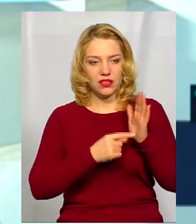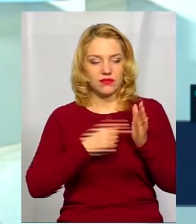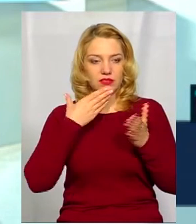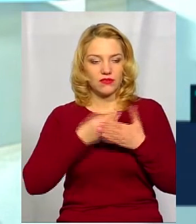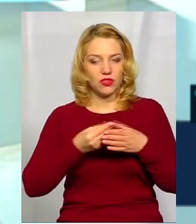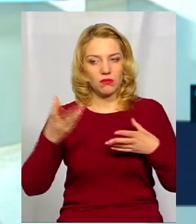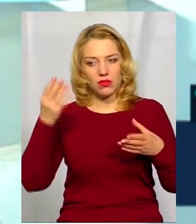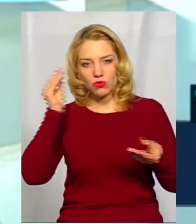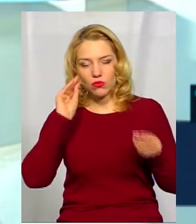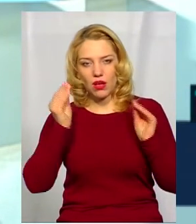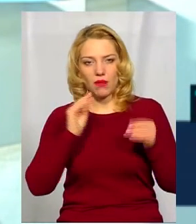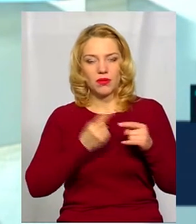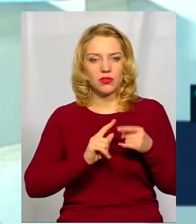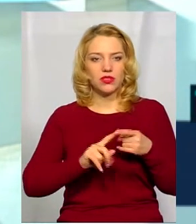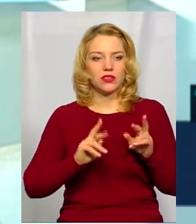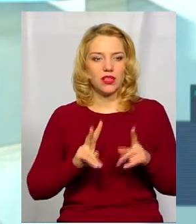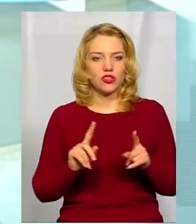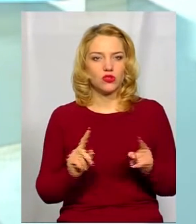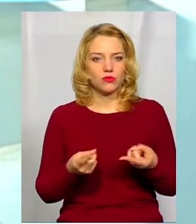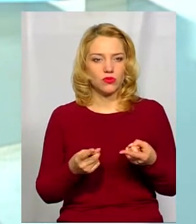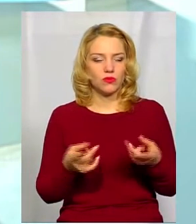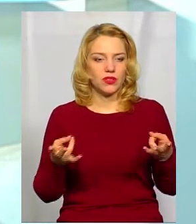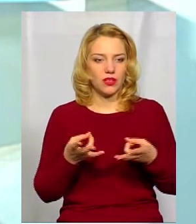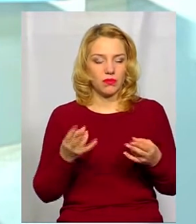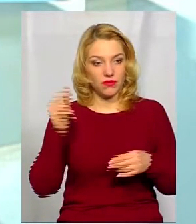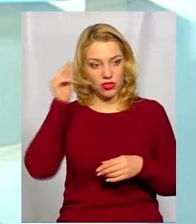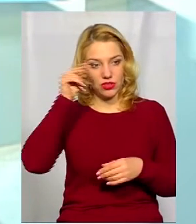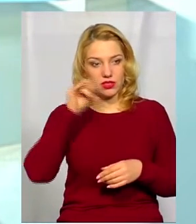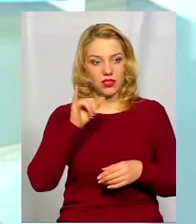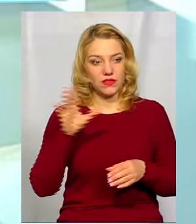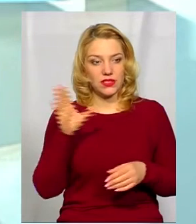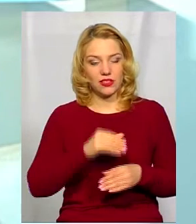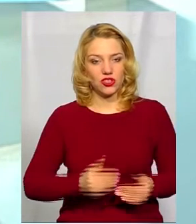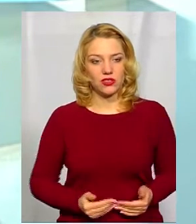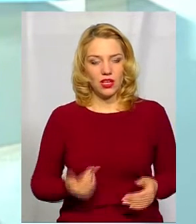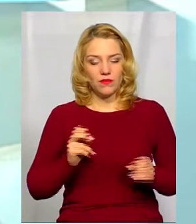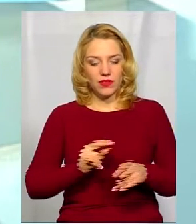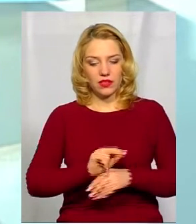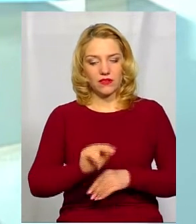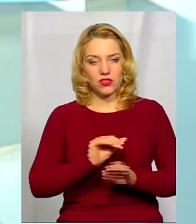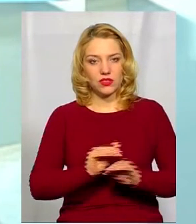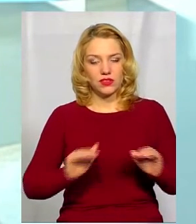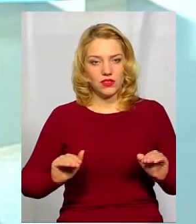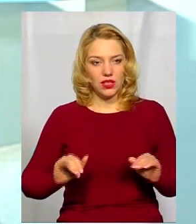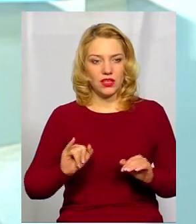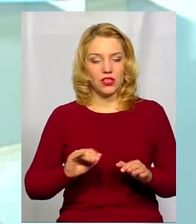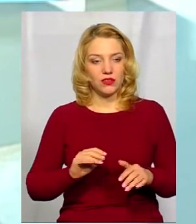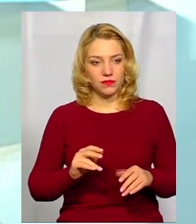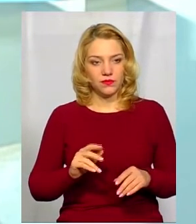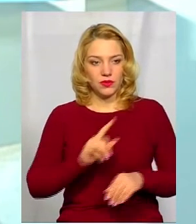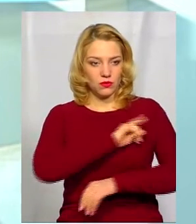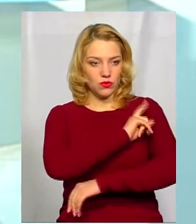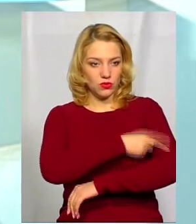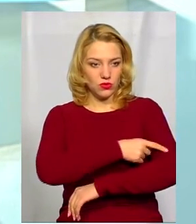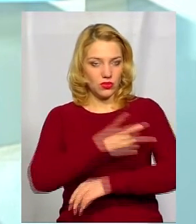своїми враженнями, думками з приводу того, як і чому потрібно вчитися і все життя, і як вчити дітей все. І досить таки